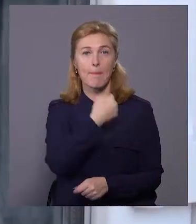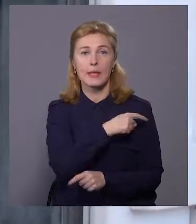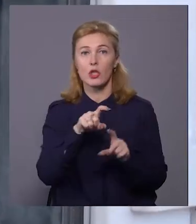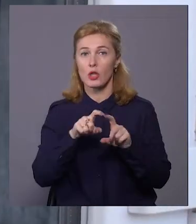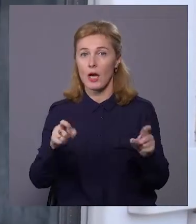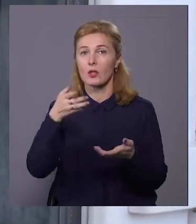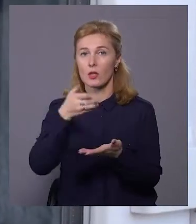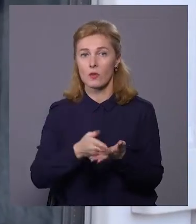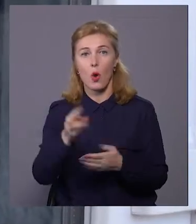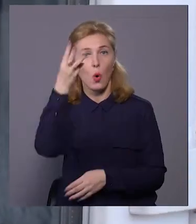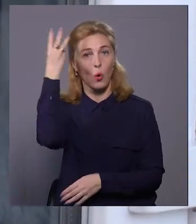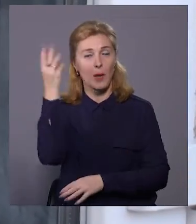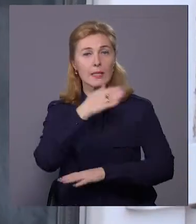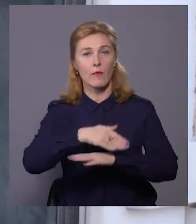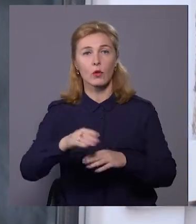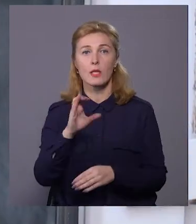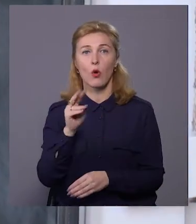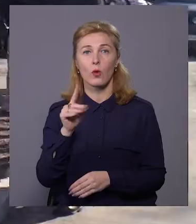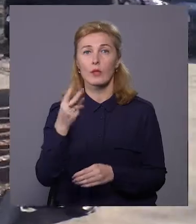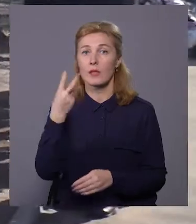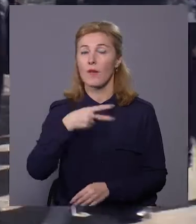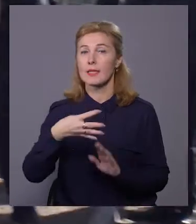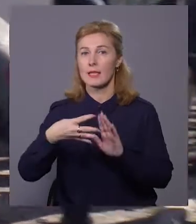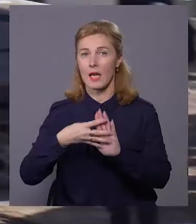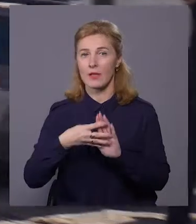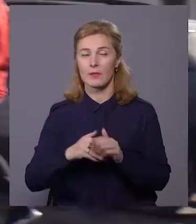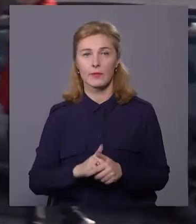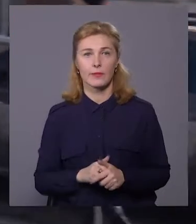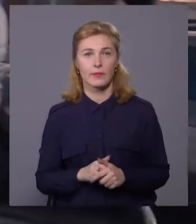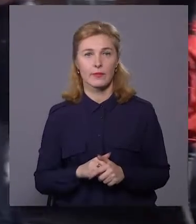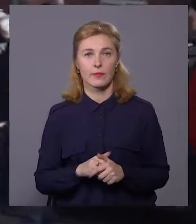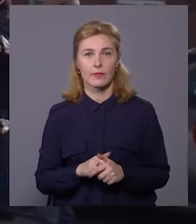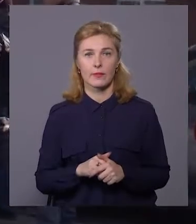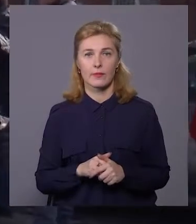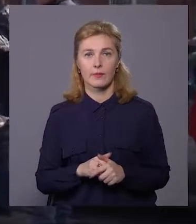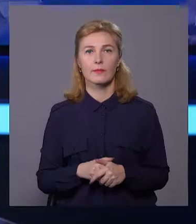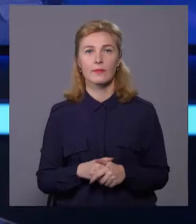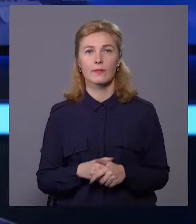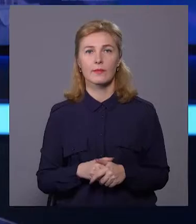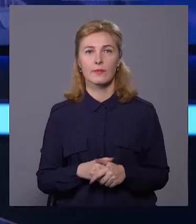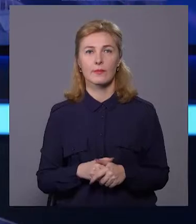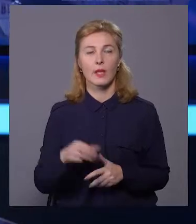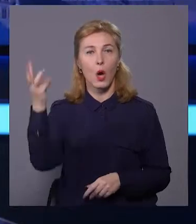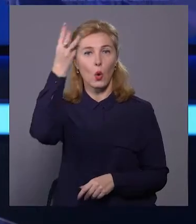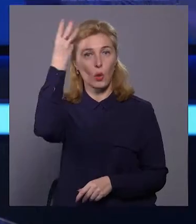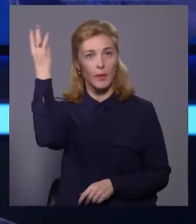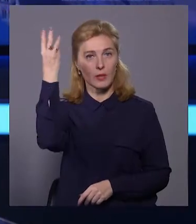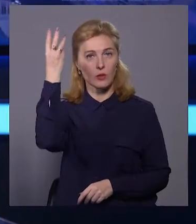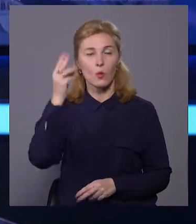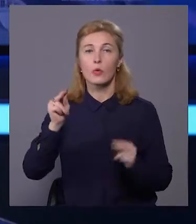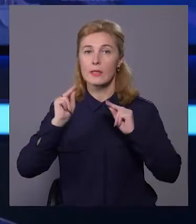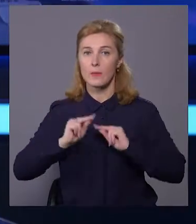заклад розташований у Хмельницькому на вулиці Сковорода, 29. Олександр Семенюк, Валерій Тілеховський – Новини міста. У Хмельницькому